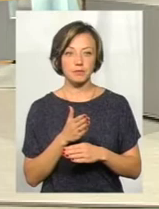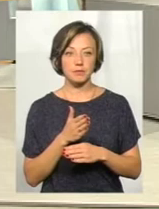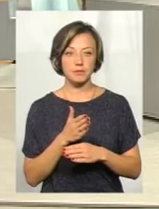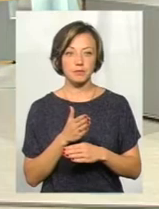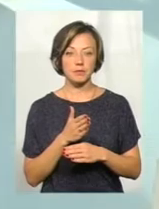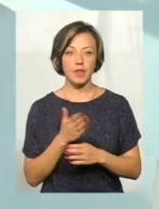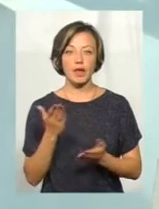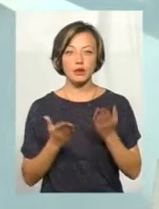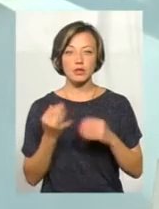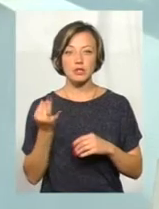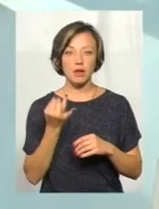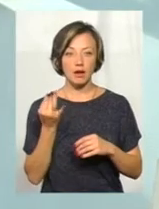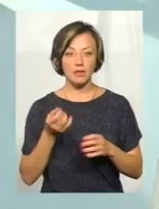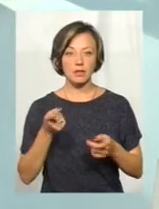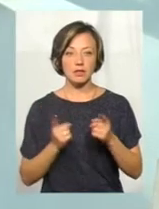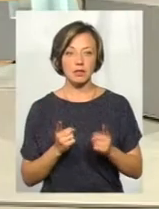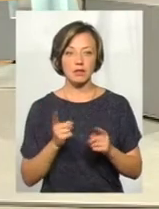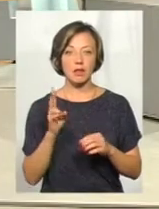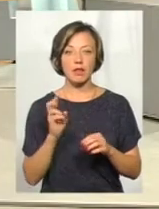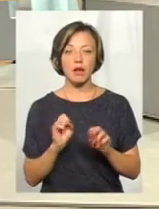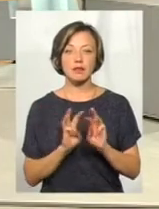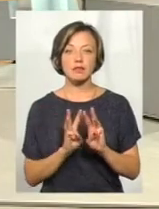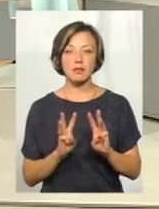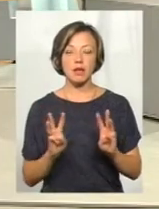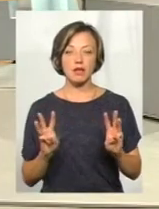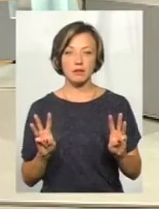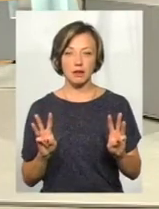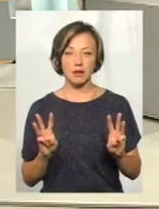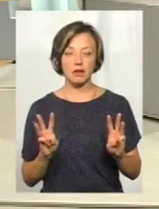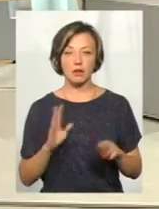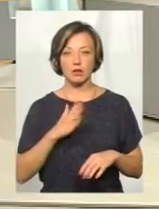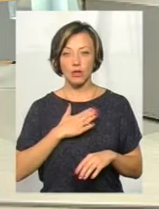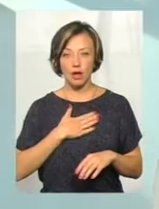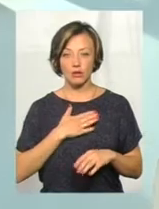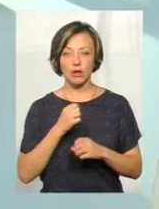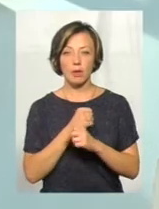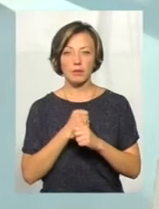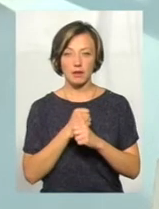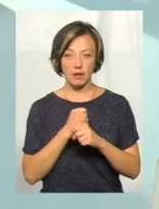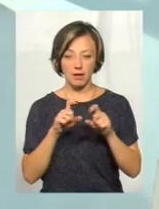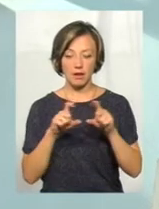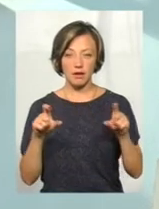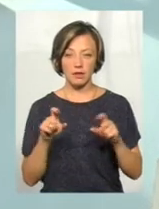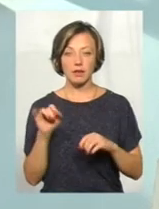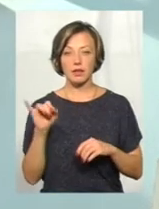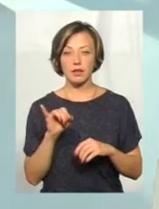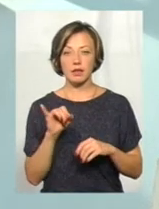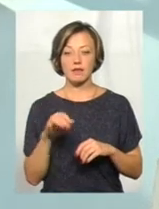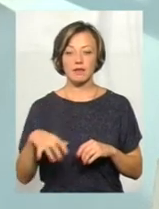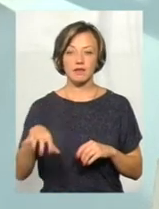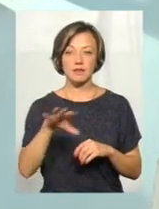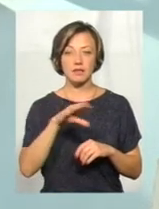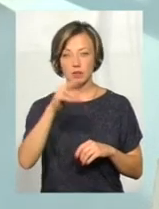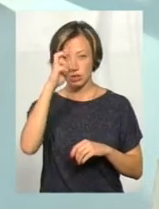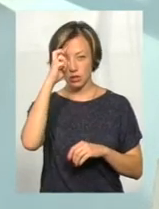Якщо цікаво, і дійсно на сайтах і нашої аптечної мережі, і всіх